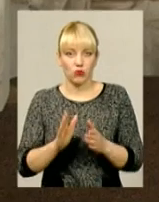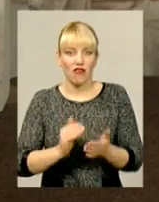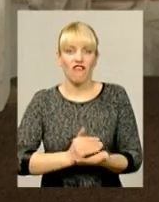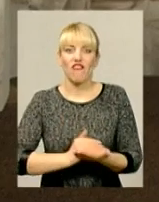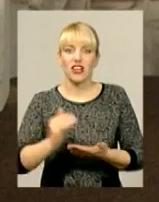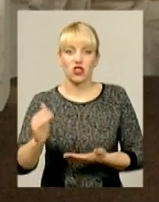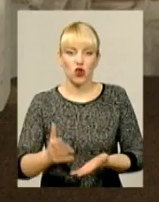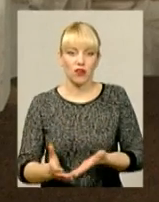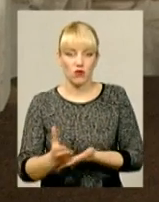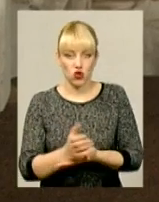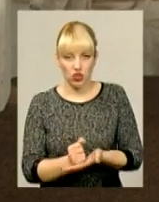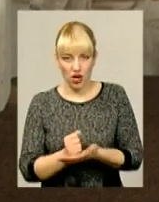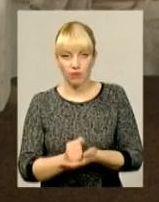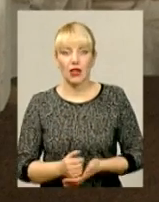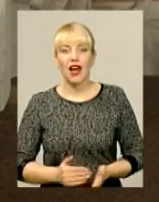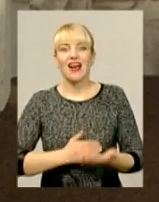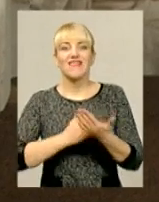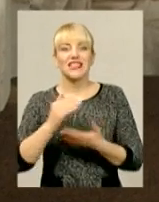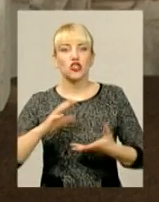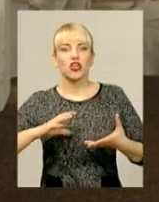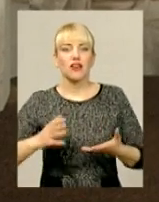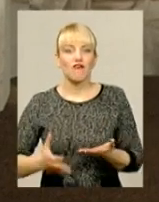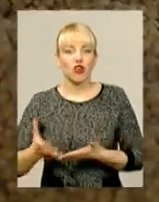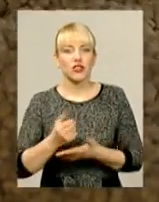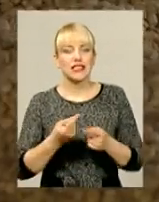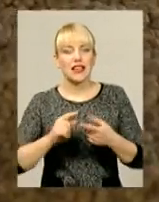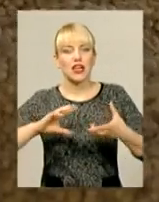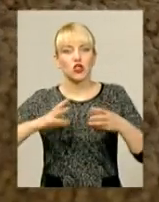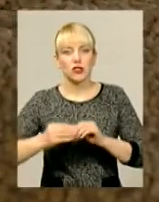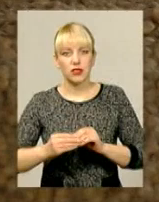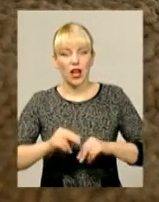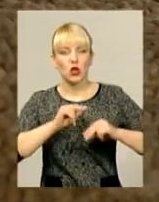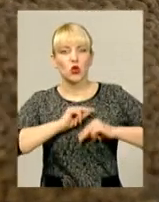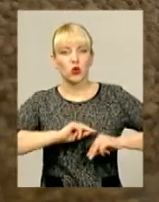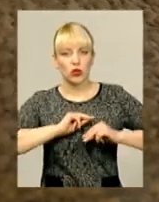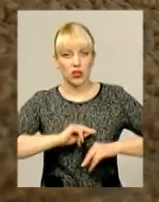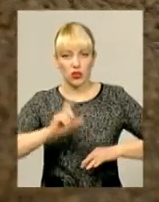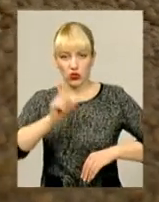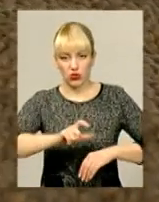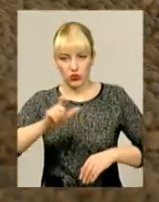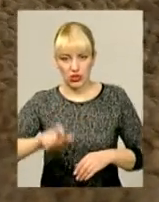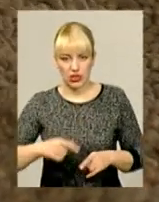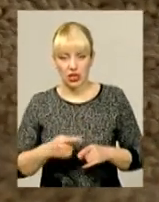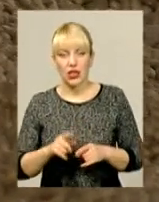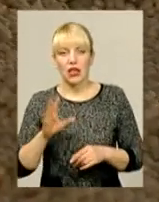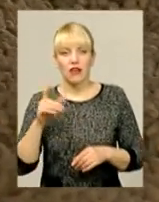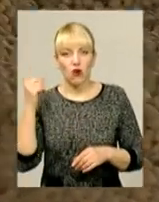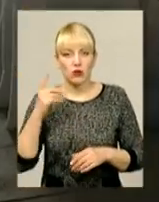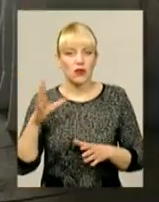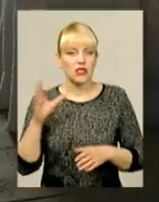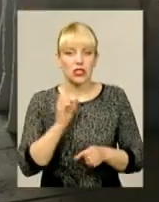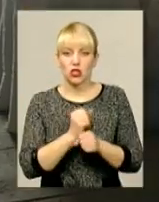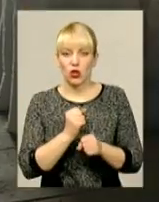Однак високі ворожаї все ж більше результат людської праці. Бо господарці зробили все, можливе і неможливе, щоб комори не були